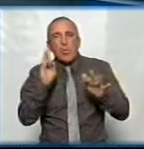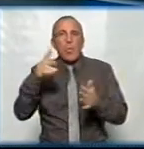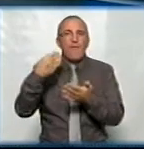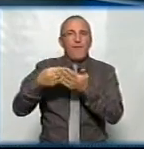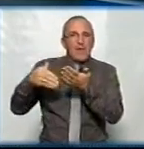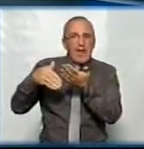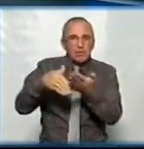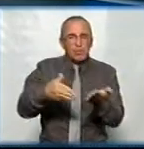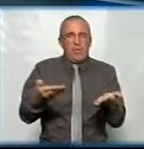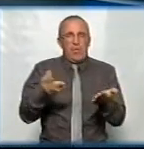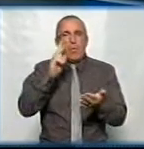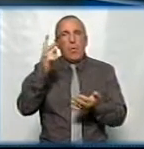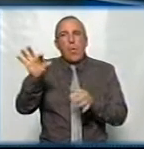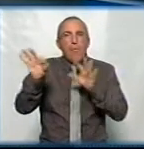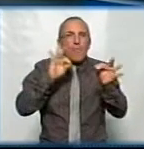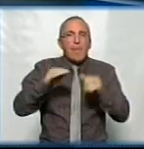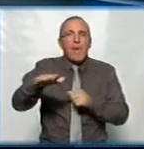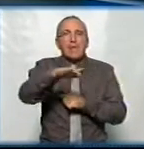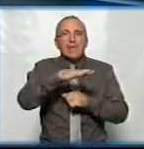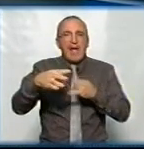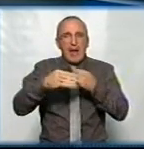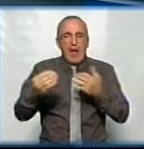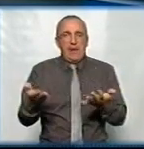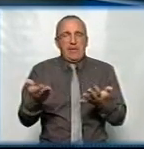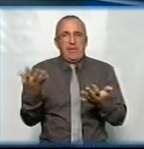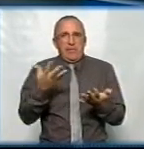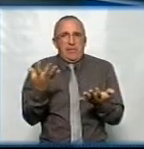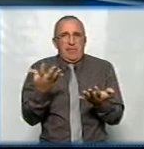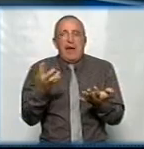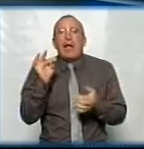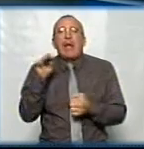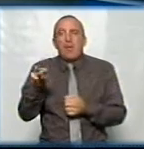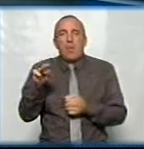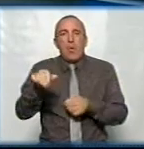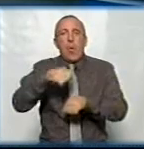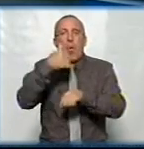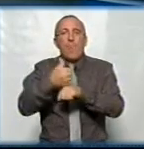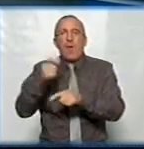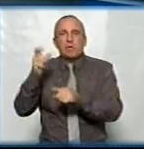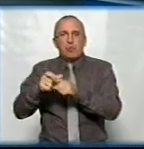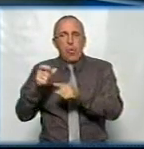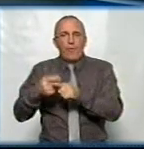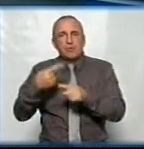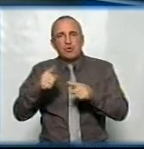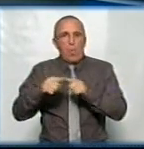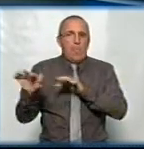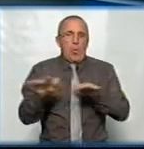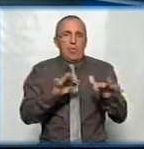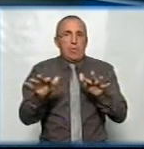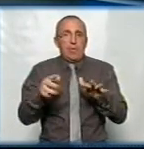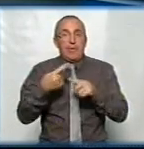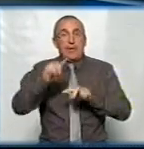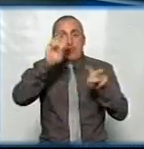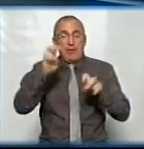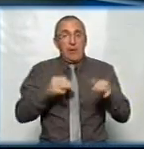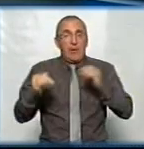пам'ятники, як обрати ділянку, врешті-решт за ким головне слово у цьому процесі. Про цю тему